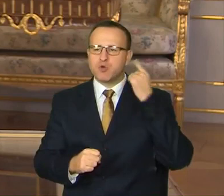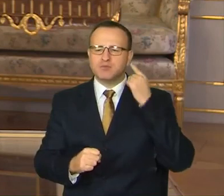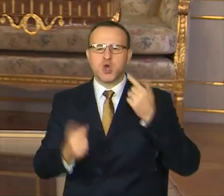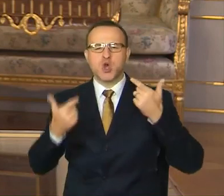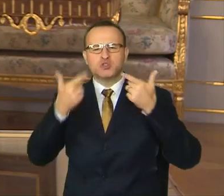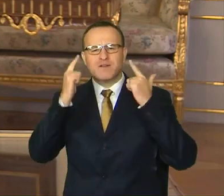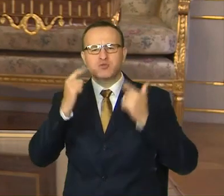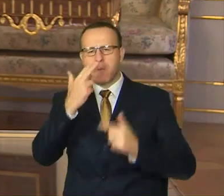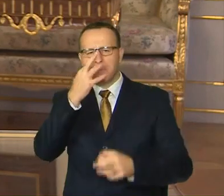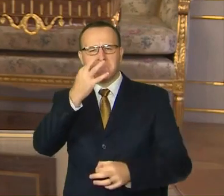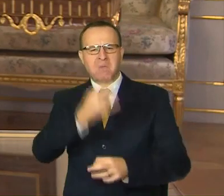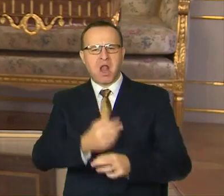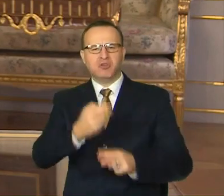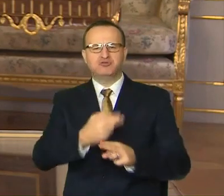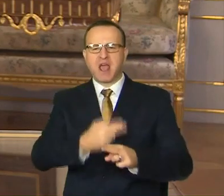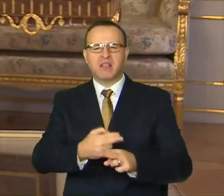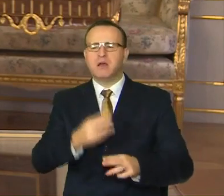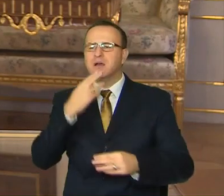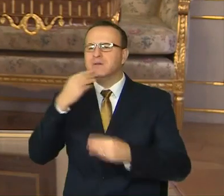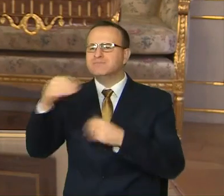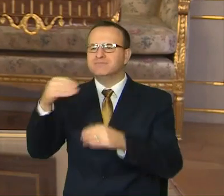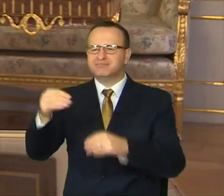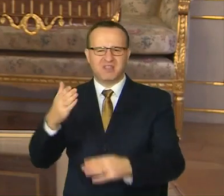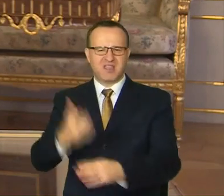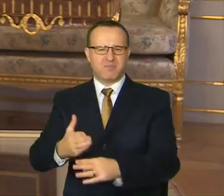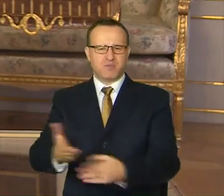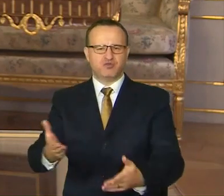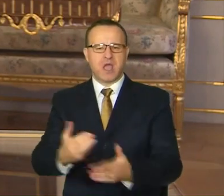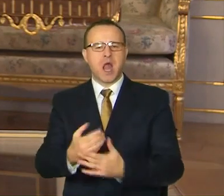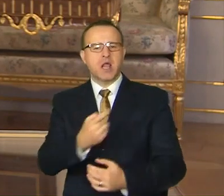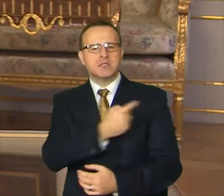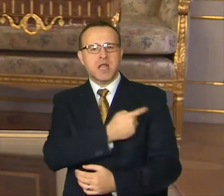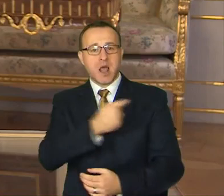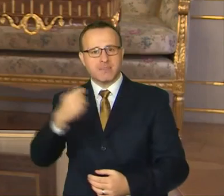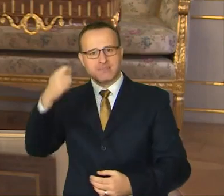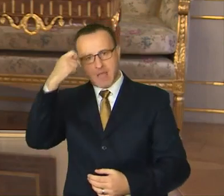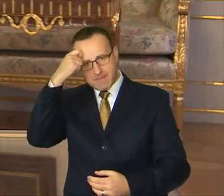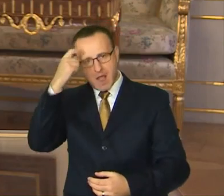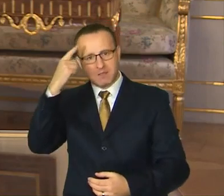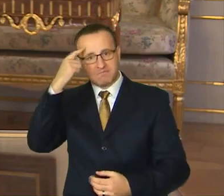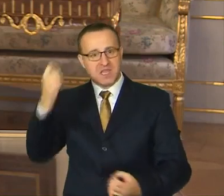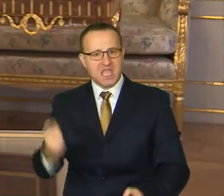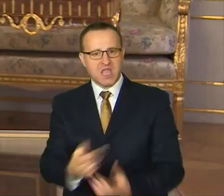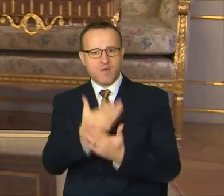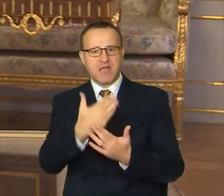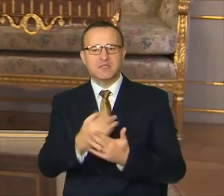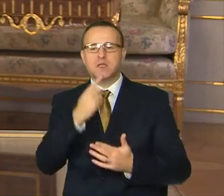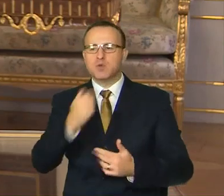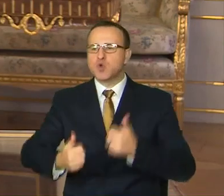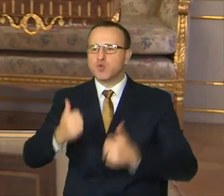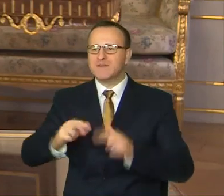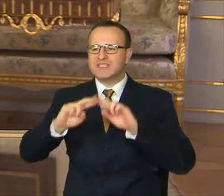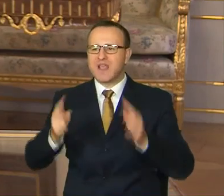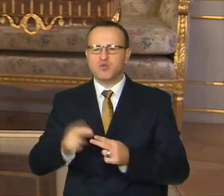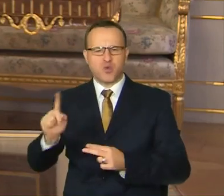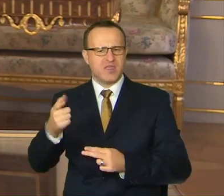teda veľa toho nezmôžeme. Ale sila nápadov, inovácií, ktorými môžeme konkurovať svetu, nie je závislá od